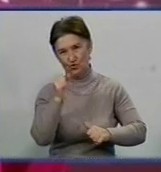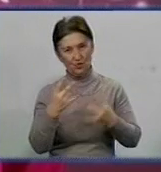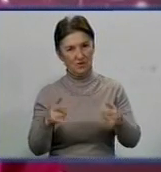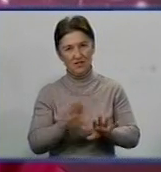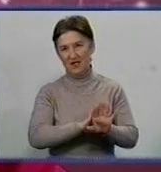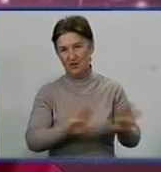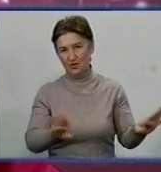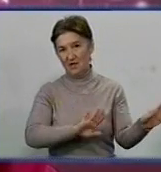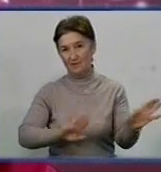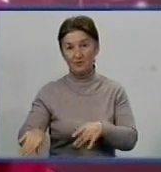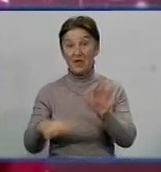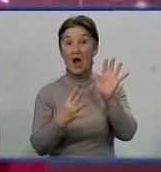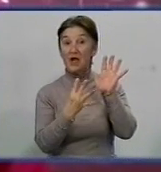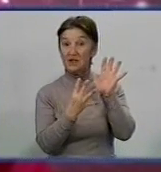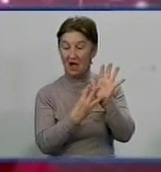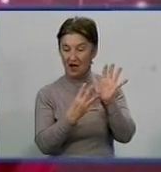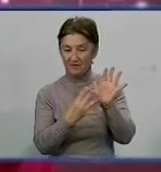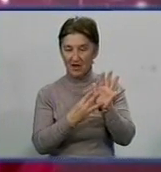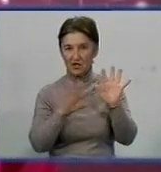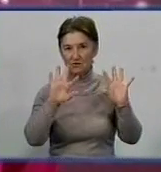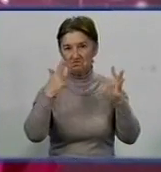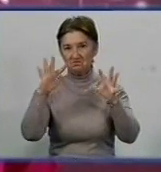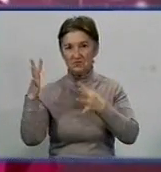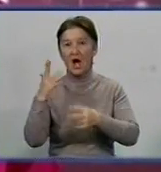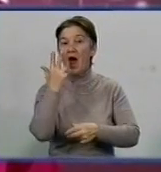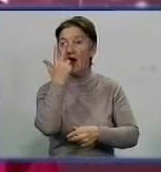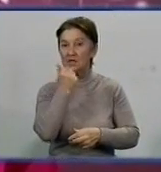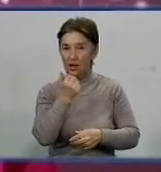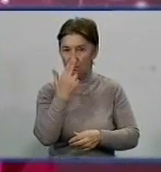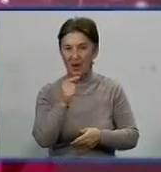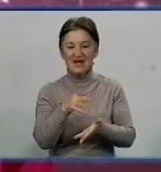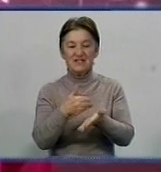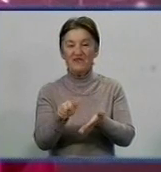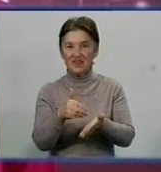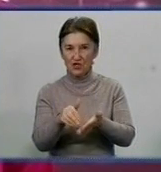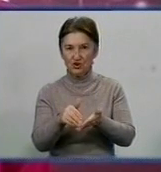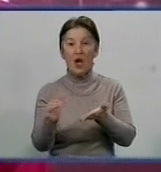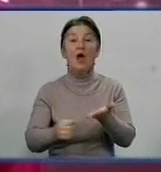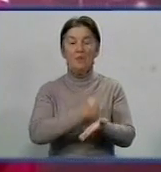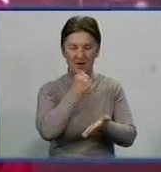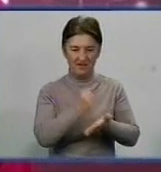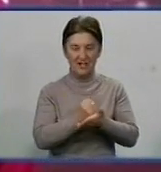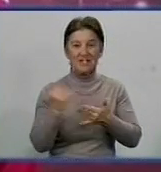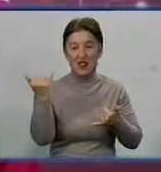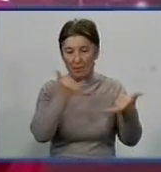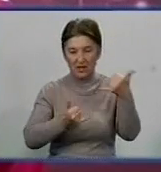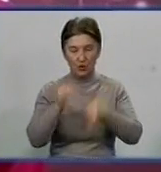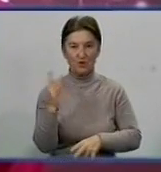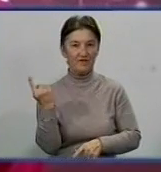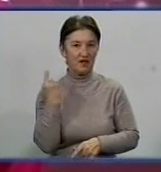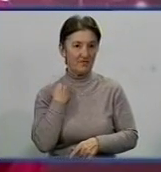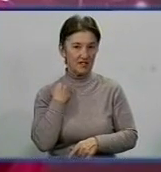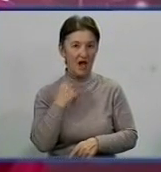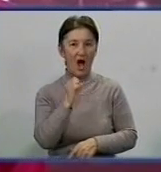Дев'ять випадків грипу, шісті з яких каліфорнійський, або як його ще називають свинячі, лабораторно підтвердили у Кіровограді. Грипом типу